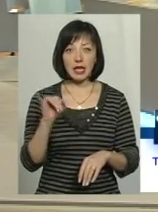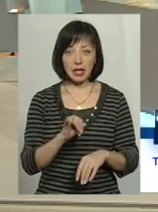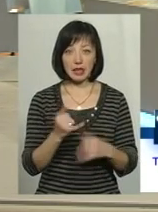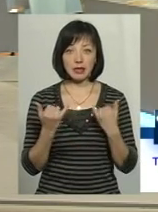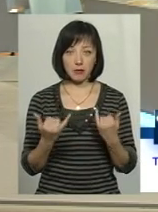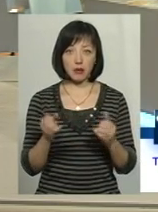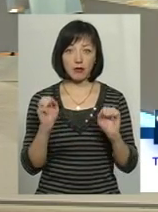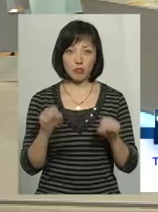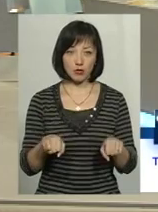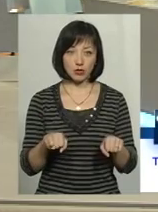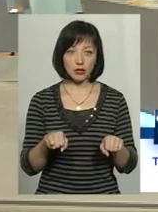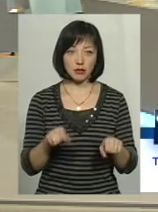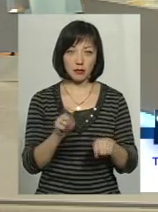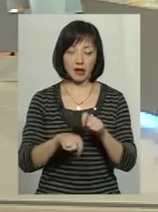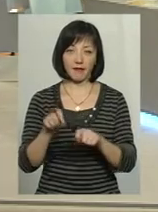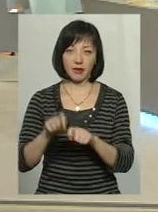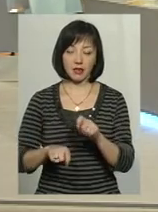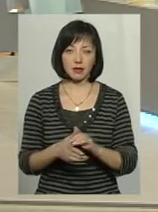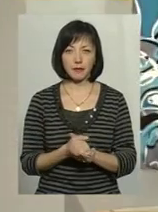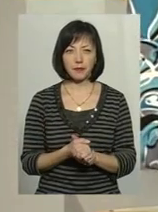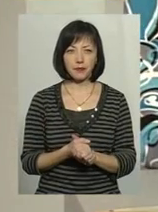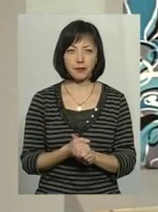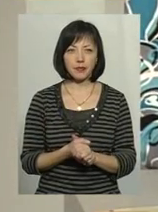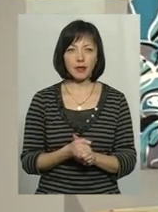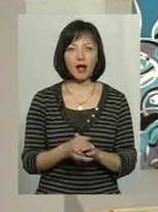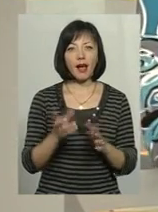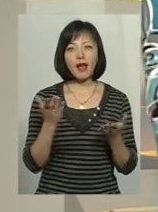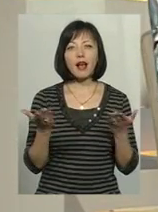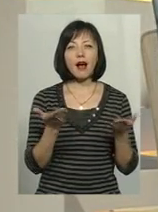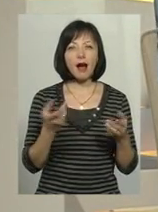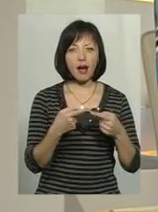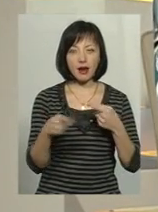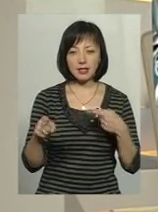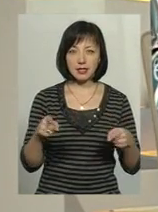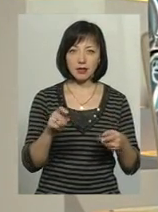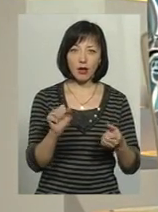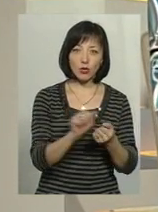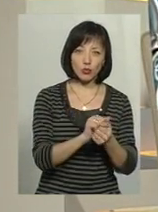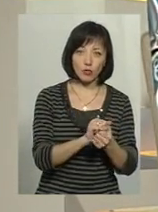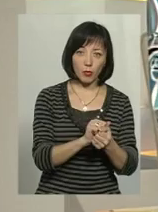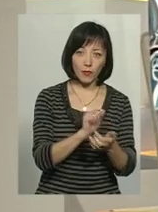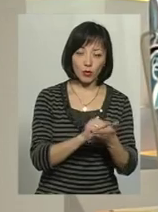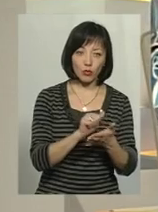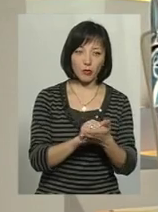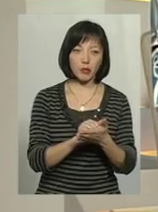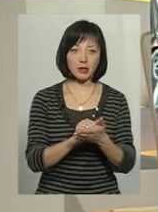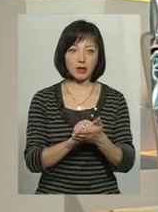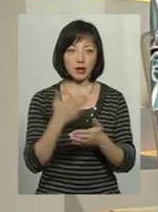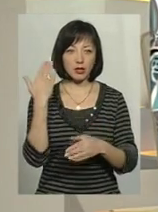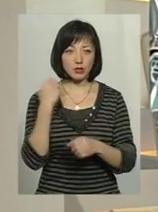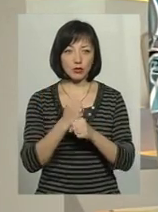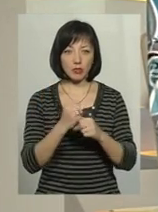це можна поміряти. Наскільки разюча різниця в паперових деклараціях робили